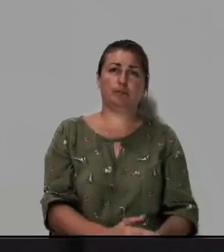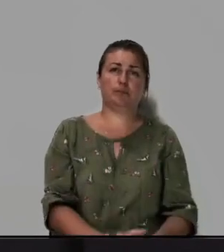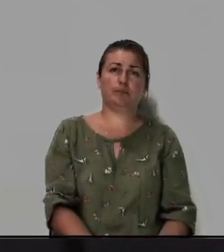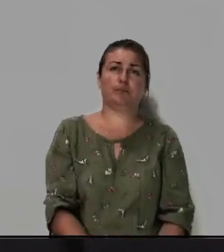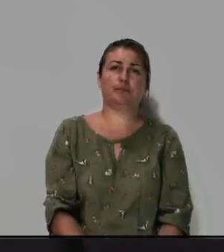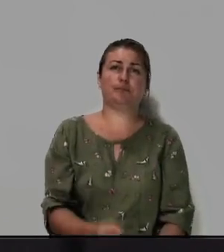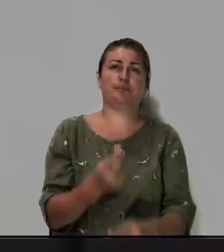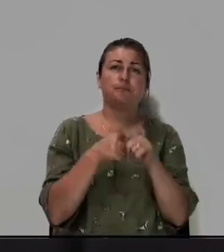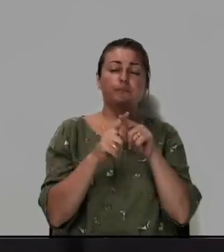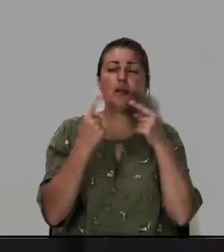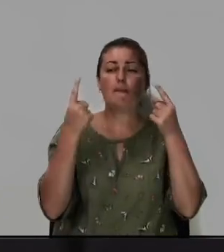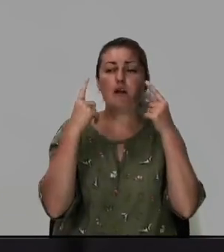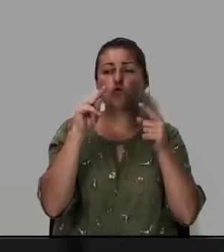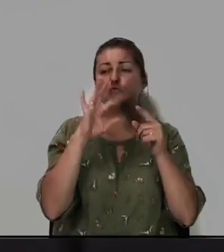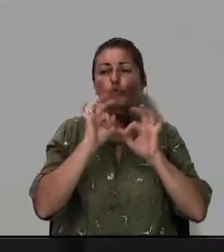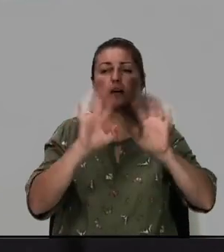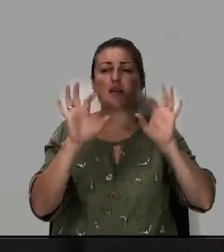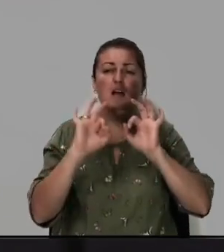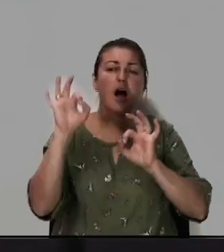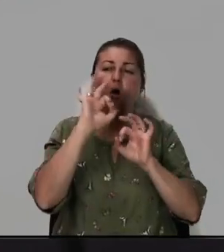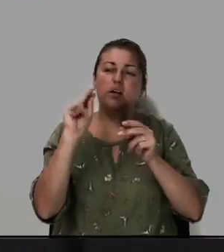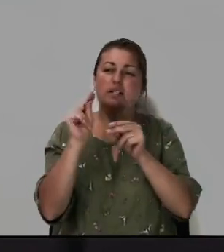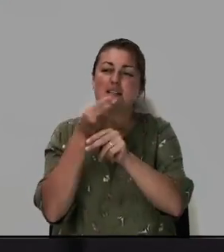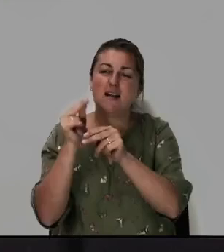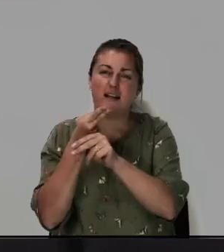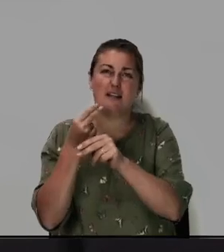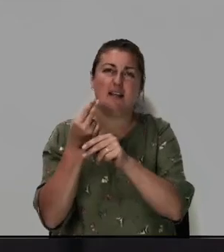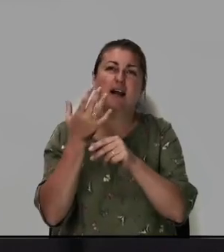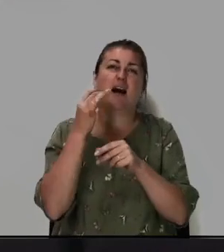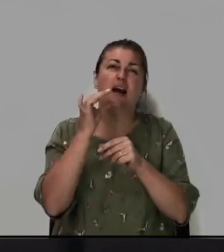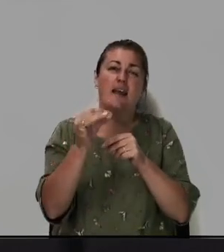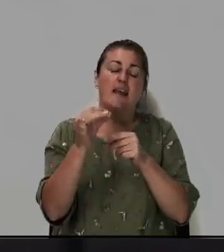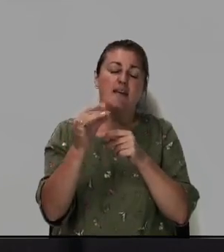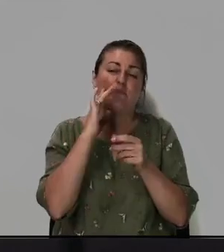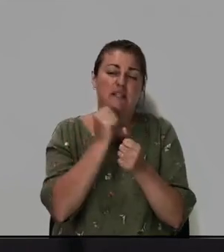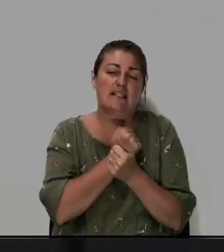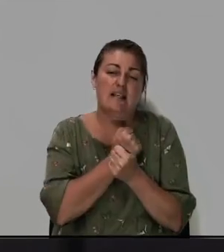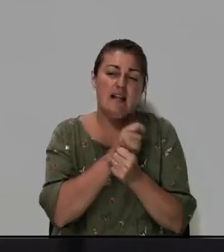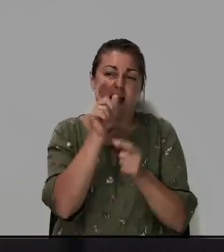Это большое чудо. Рассказывать о Целителе. И сострадать людям.